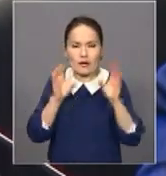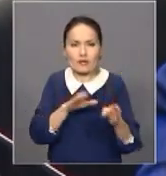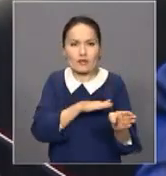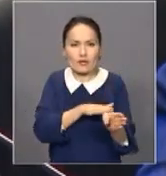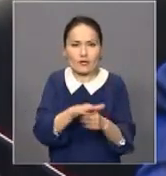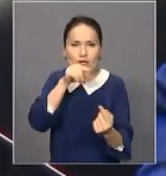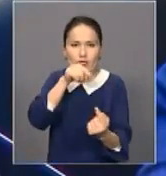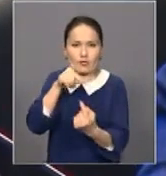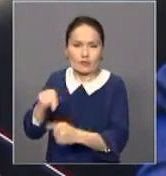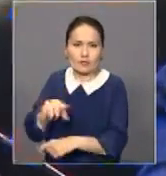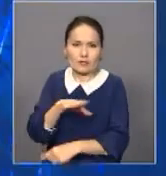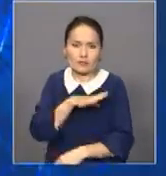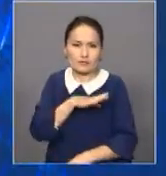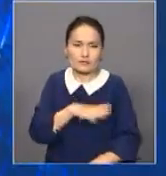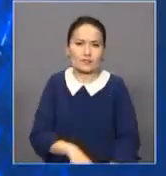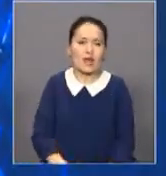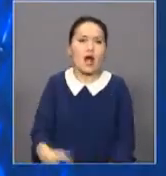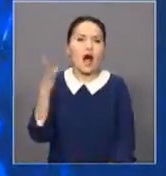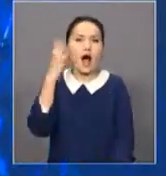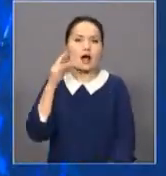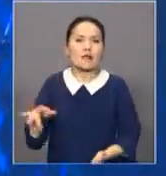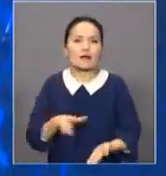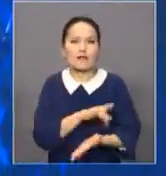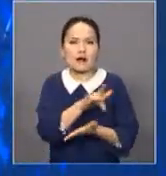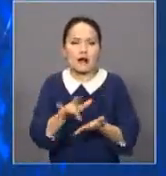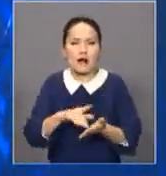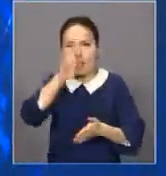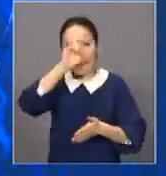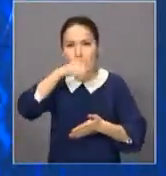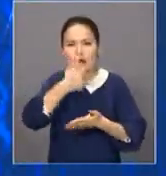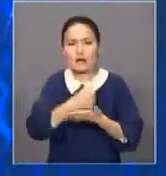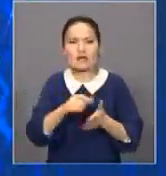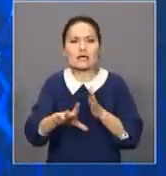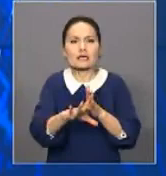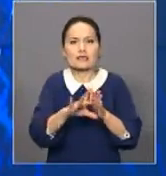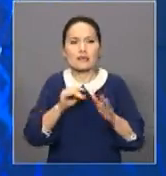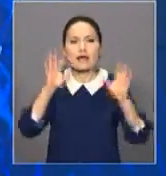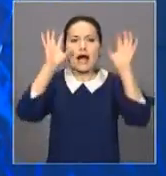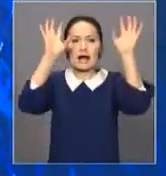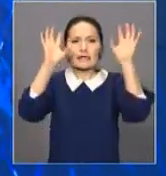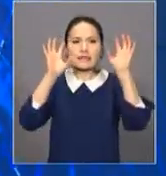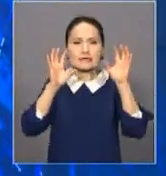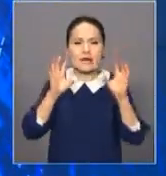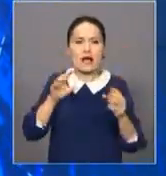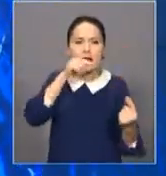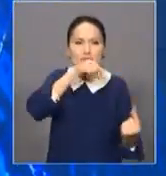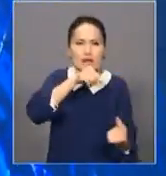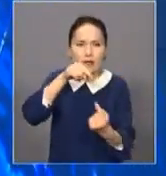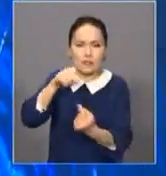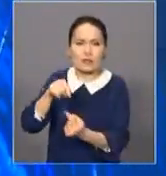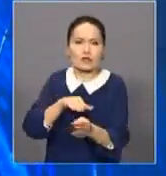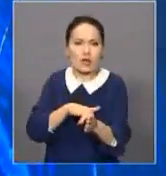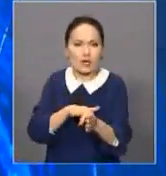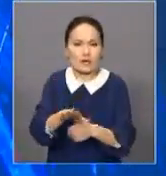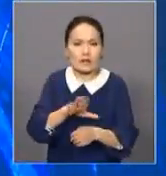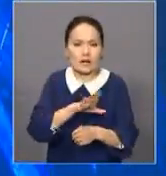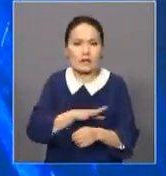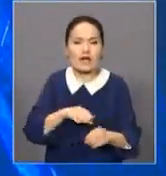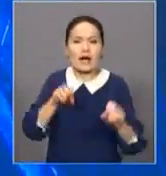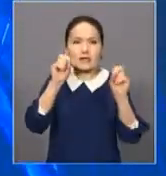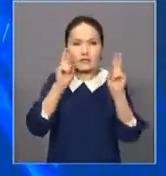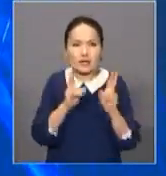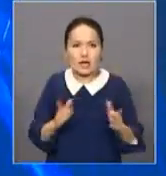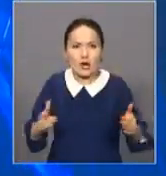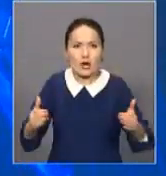қамтамасыз еткен. Алматы ғаласында президент сайлауы барлық заң талаптарына сай өтті бұл туралы арнай өмдастырылған